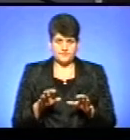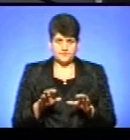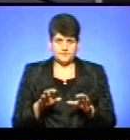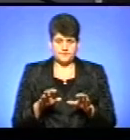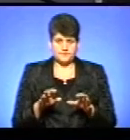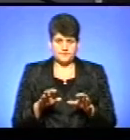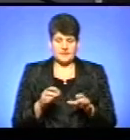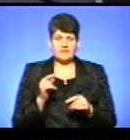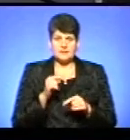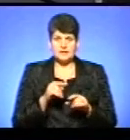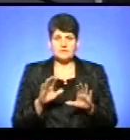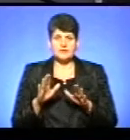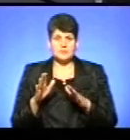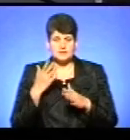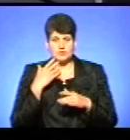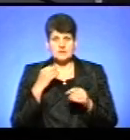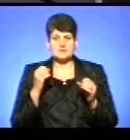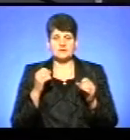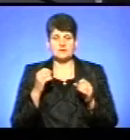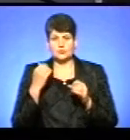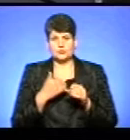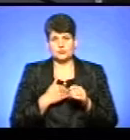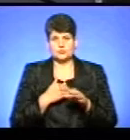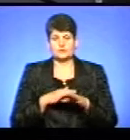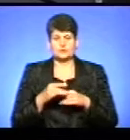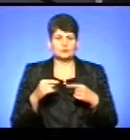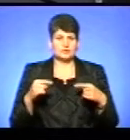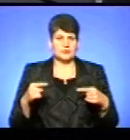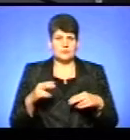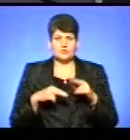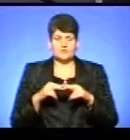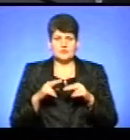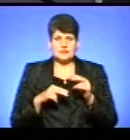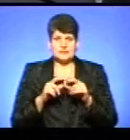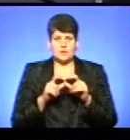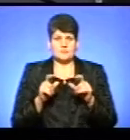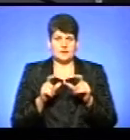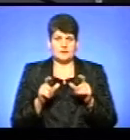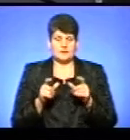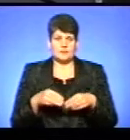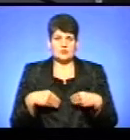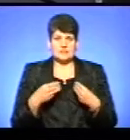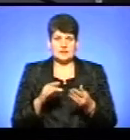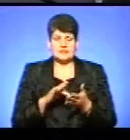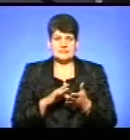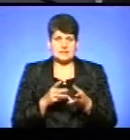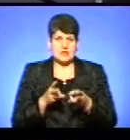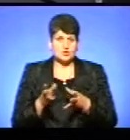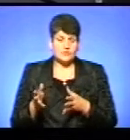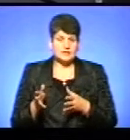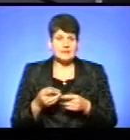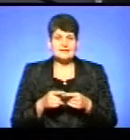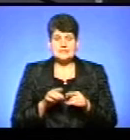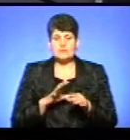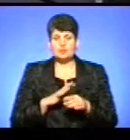В тих випадках, коли збирається здійснювати будь-яке нове будівництво на об'єктах теплопостачання централізованих. Ця схема була